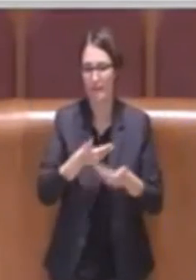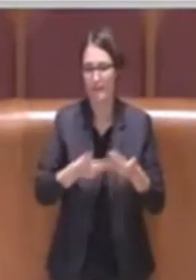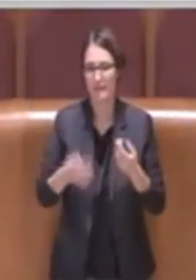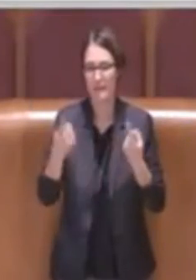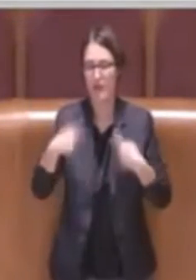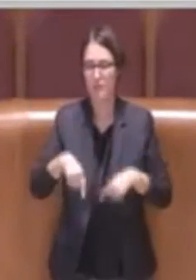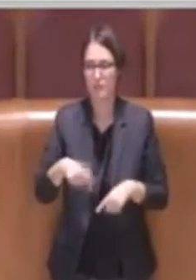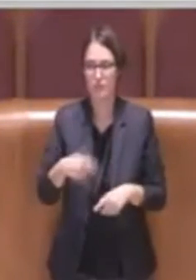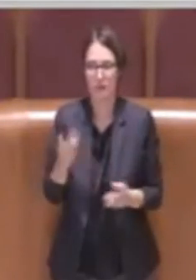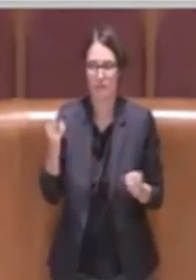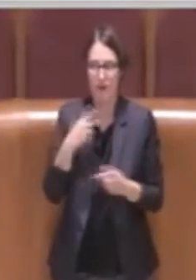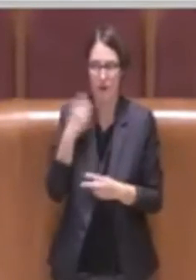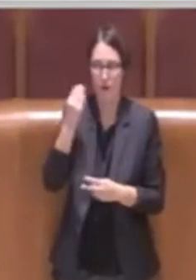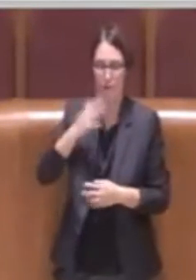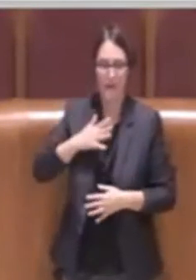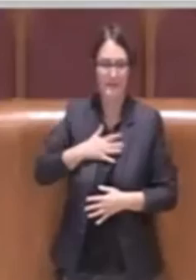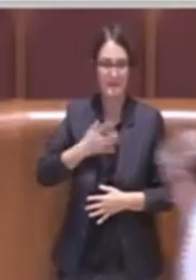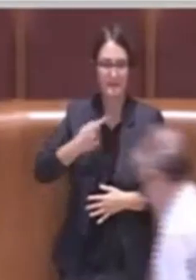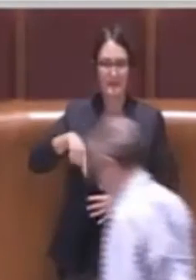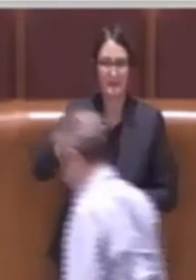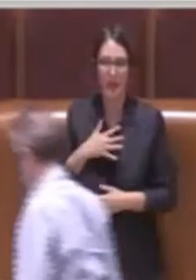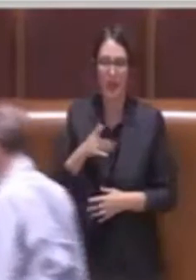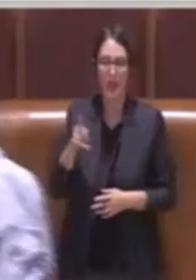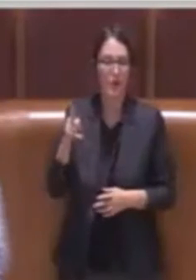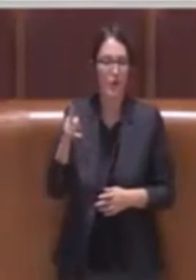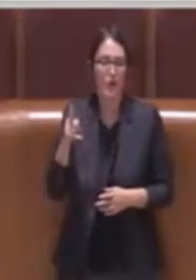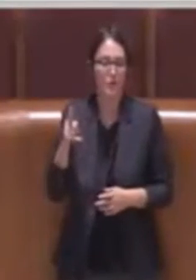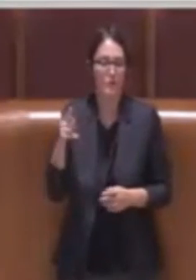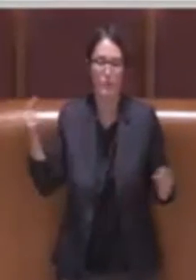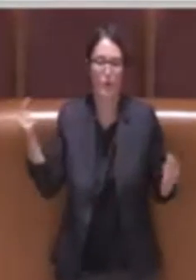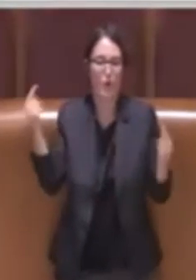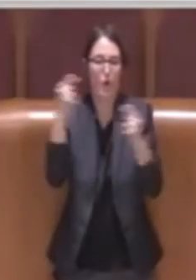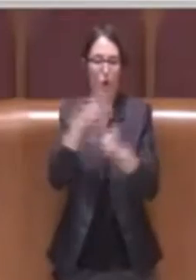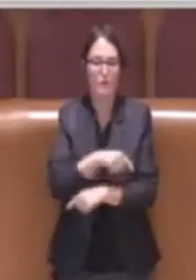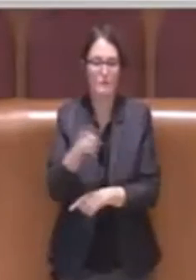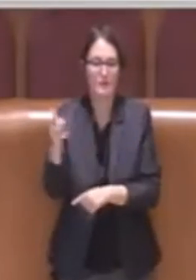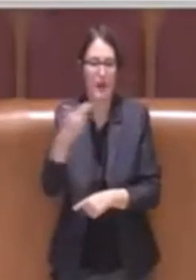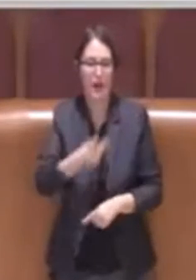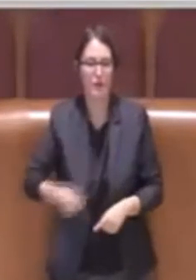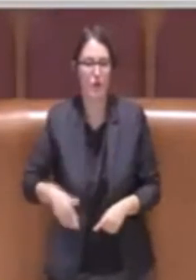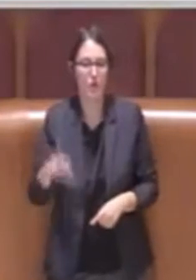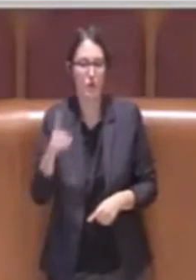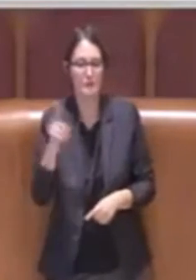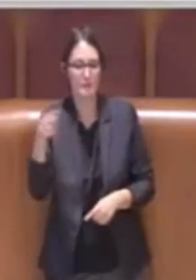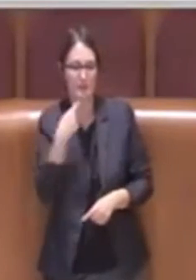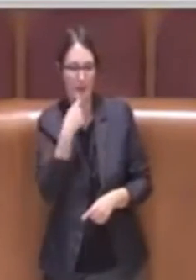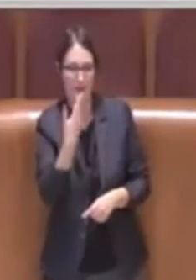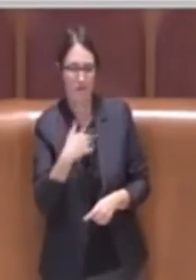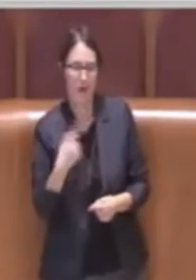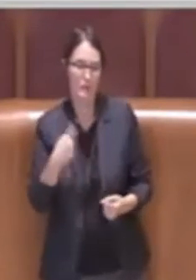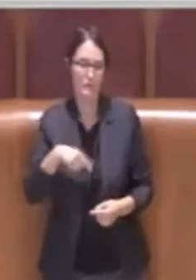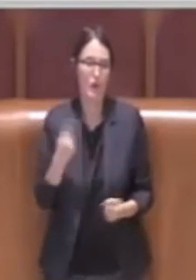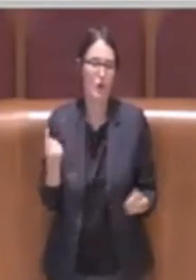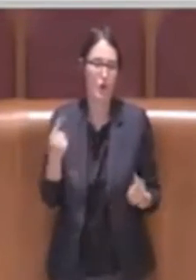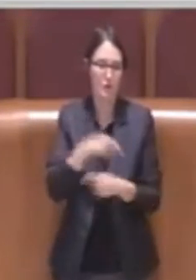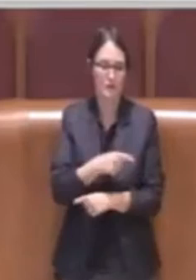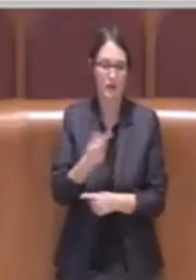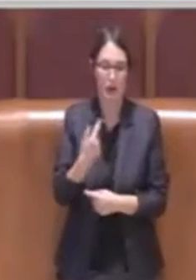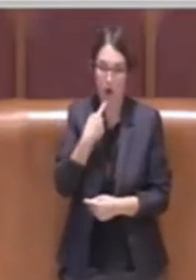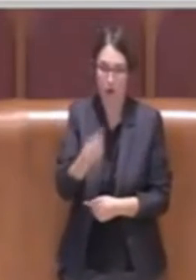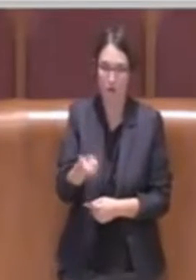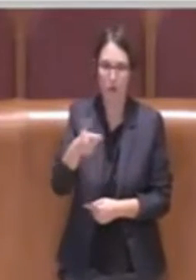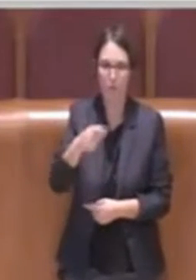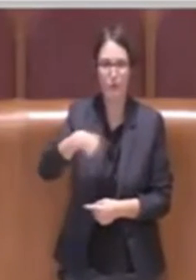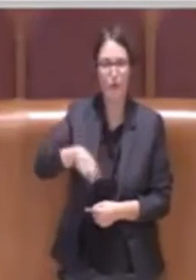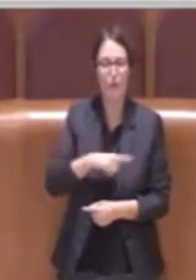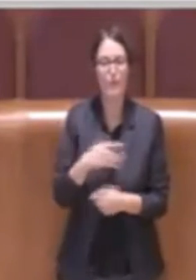opposta a quella che veniva esposta precedentemente dal consigliere De Priamo e questo lo dico perché per noi l'housing